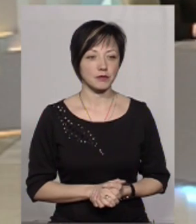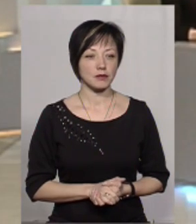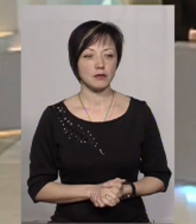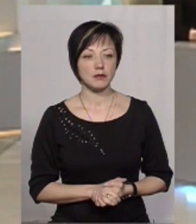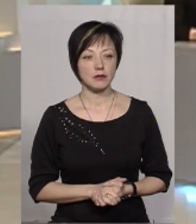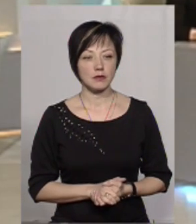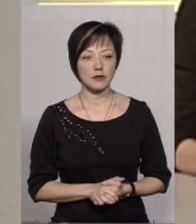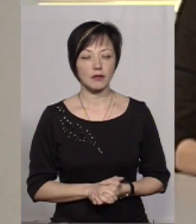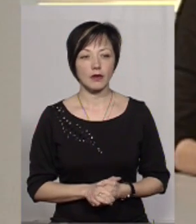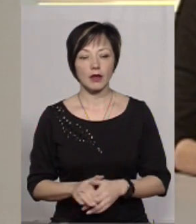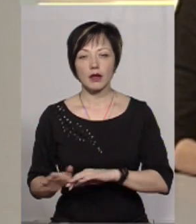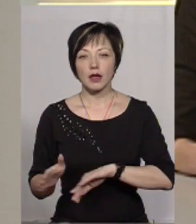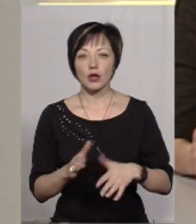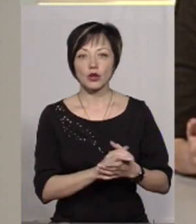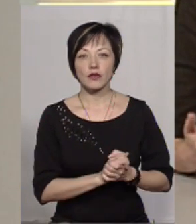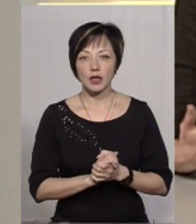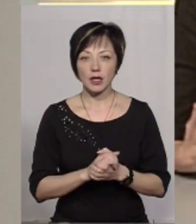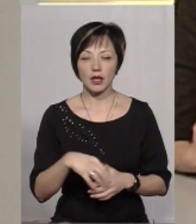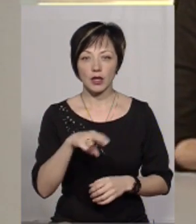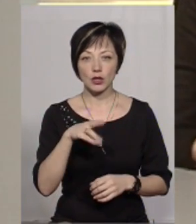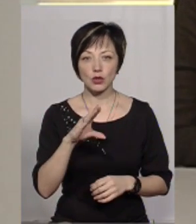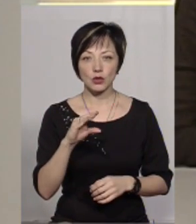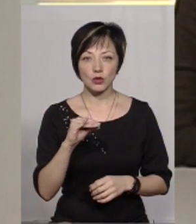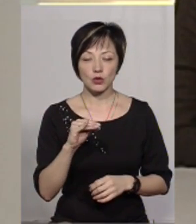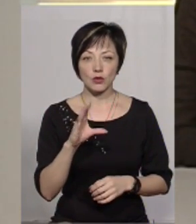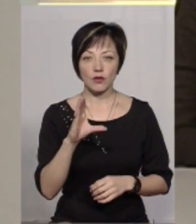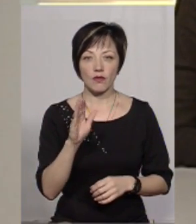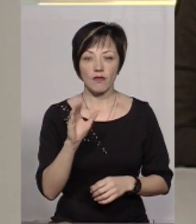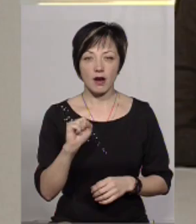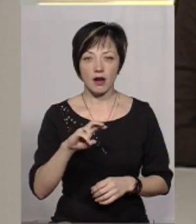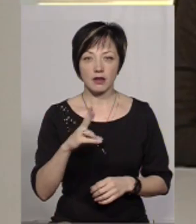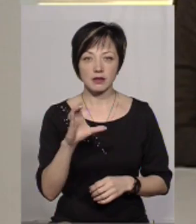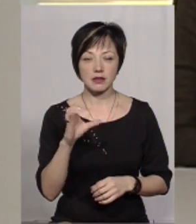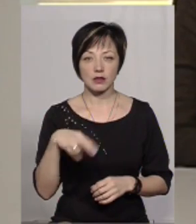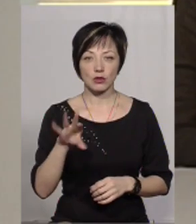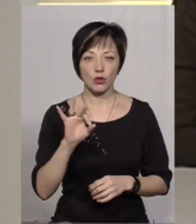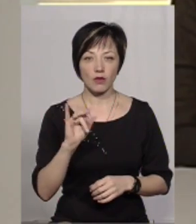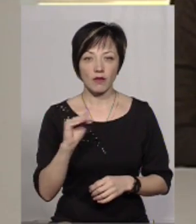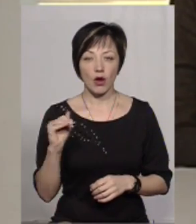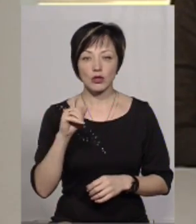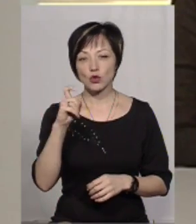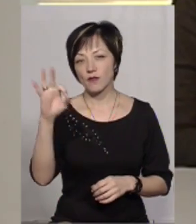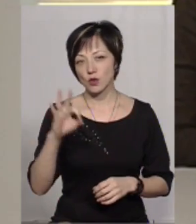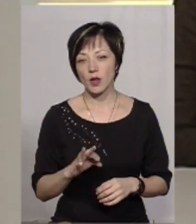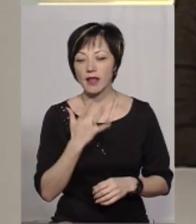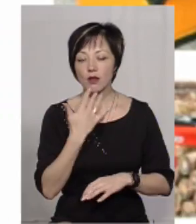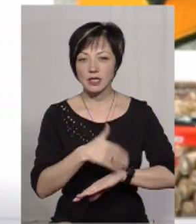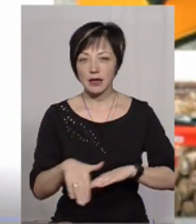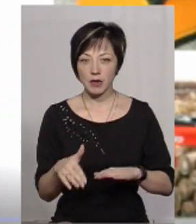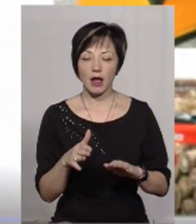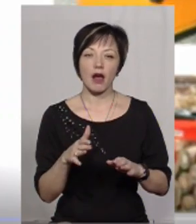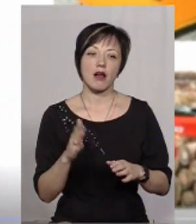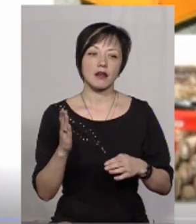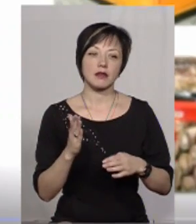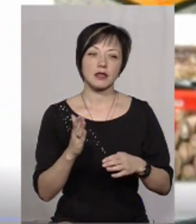Товариство «Дювельсдорф Україна» є підприємством із 100% іноземними інвестиціями, спеціалізується на виготовленні